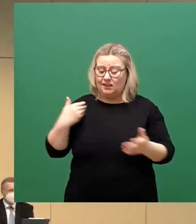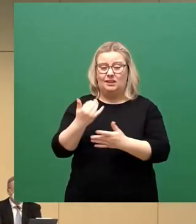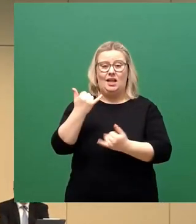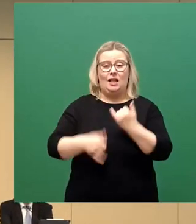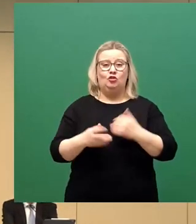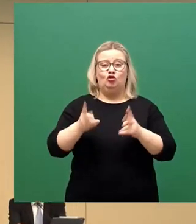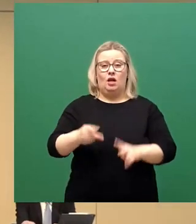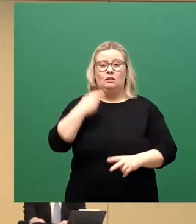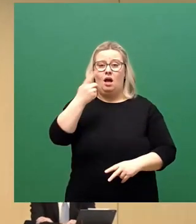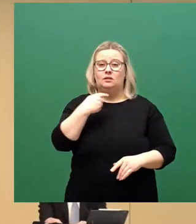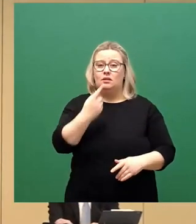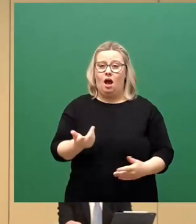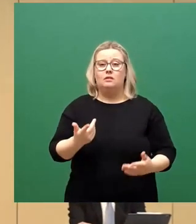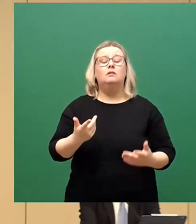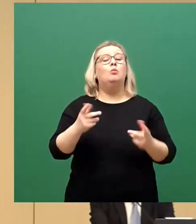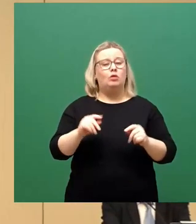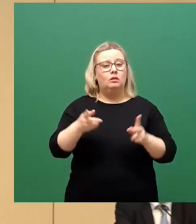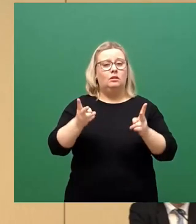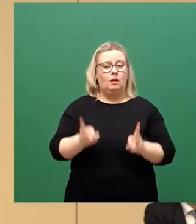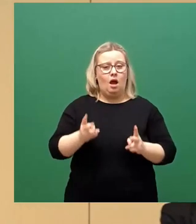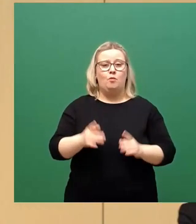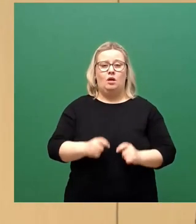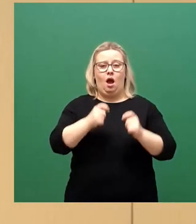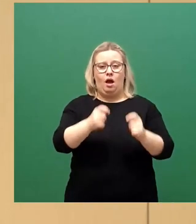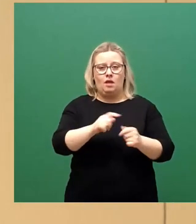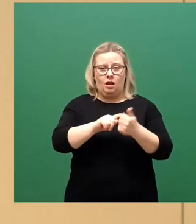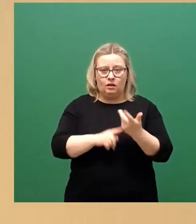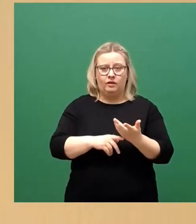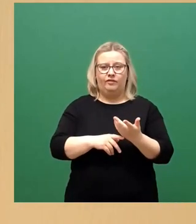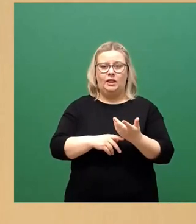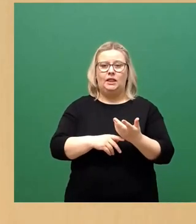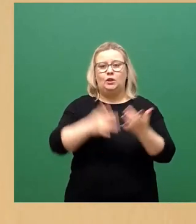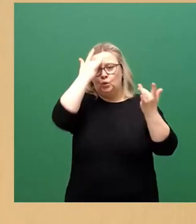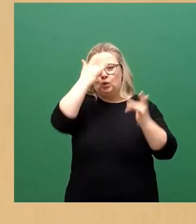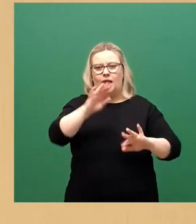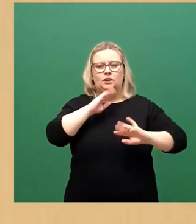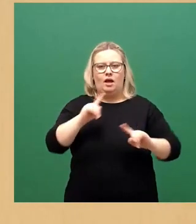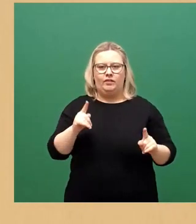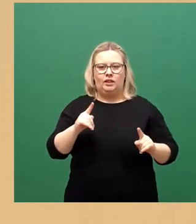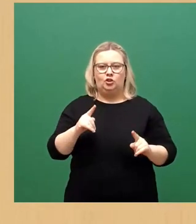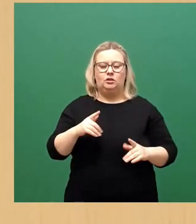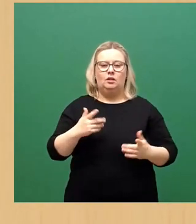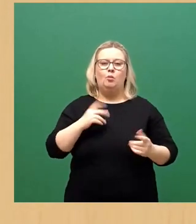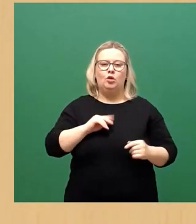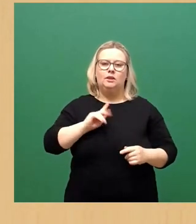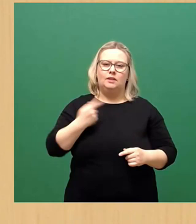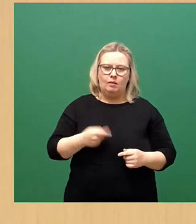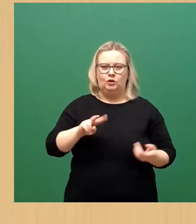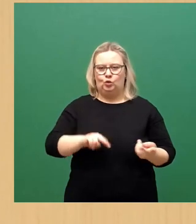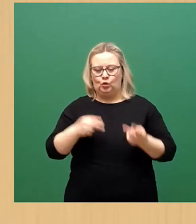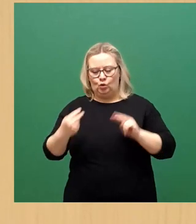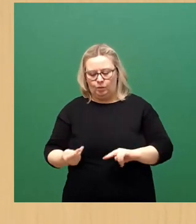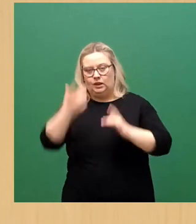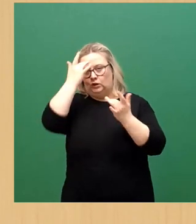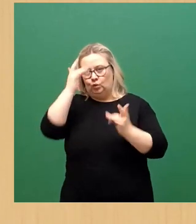haben. Wir haben gesagt, es sind Anträge gestellt, die so in der Form nicht zulässig sind. Wir haben uns hingesetzt und sie in eine Zulässigkeit formuliert,